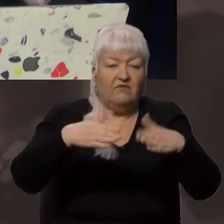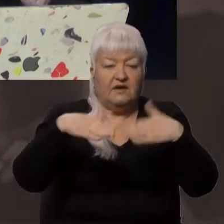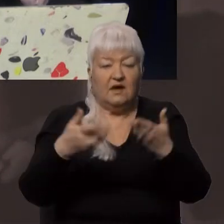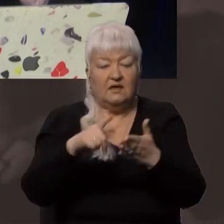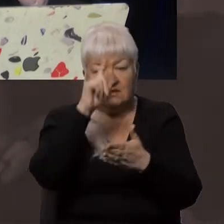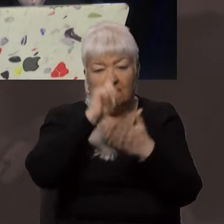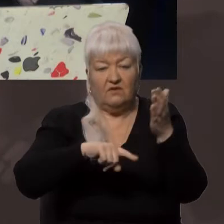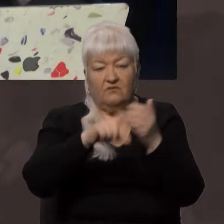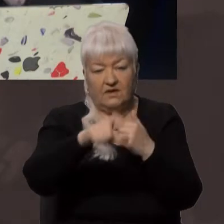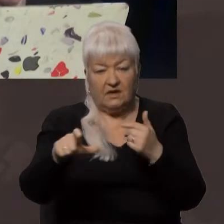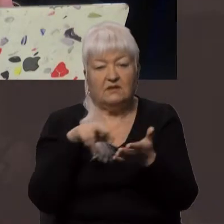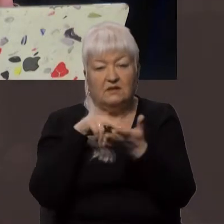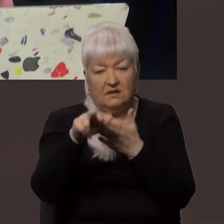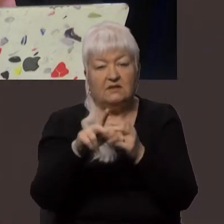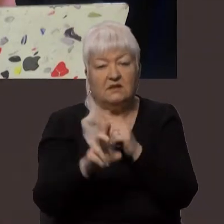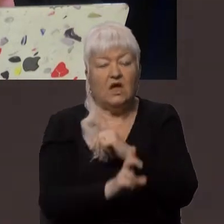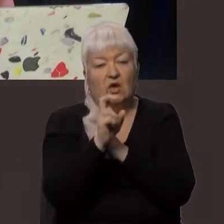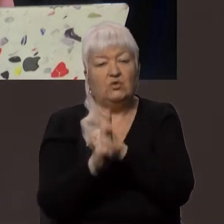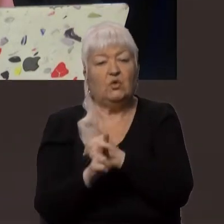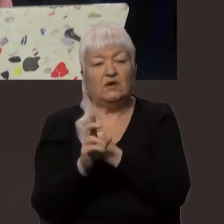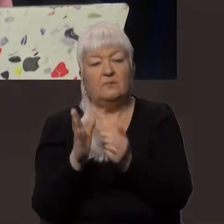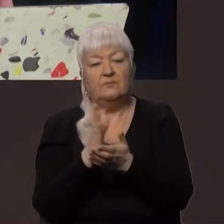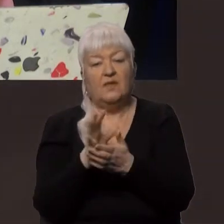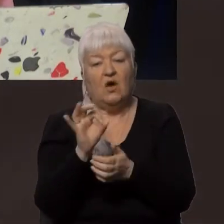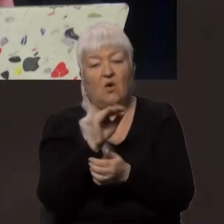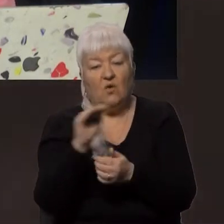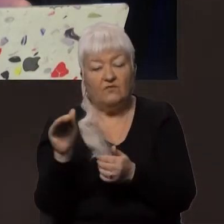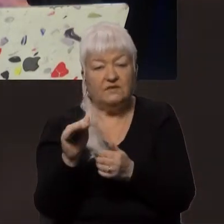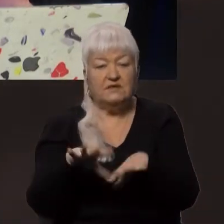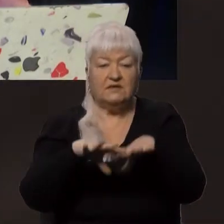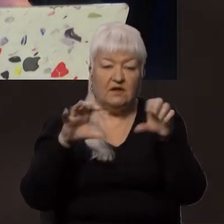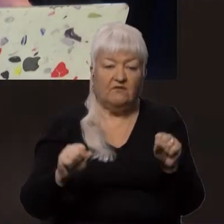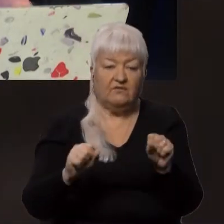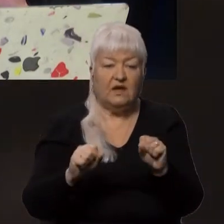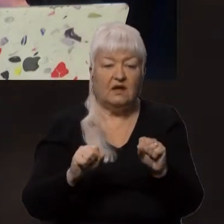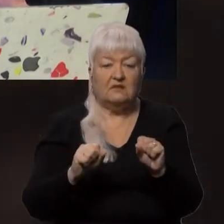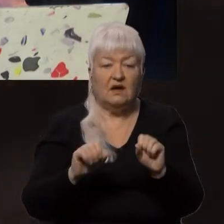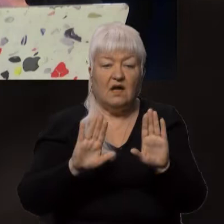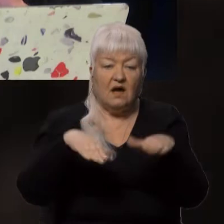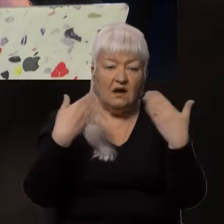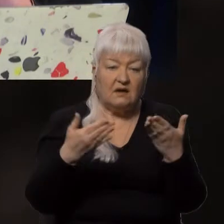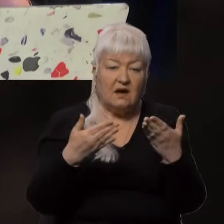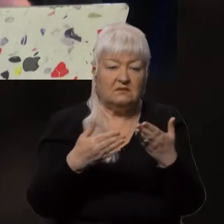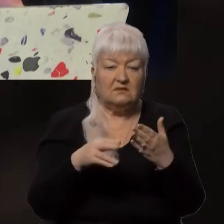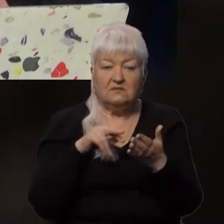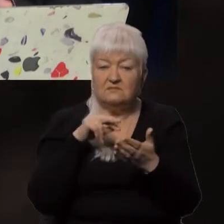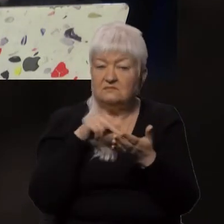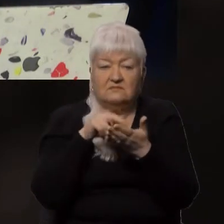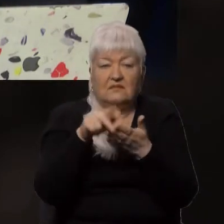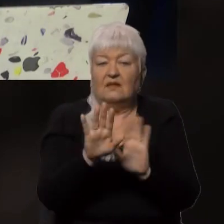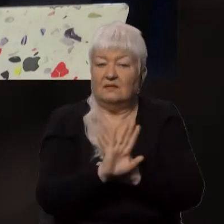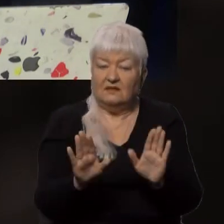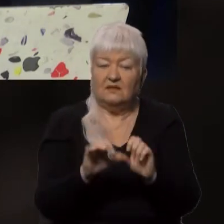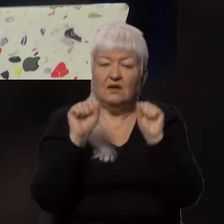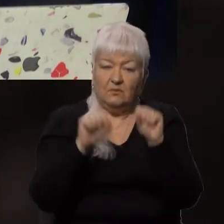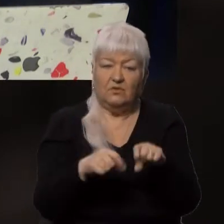йти до храмів. Тоді як офіційна влада радить від цього утриматись, бо можливі провокації і обстріли. Чи може вас попросити це